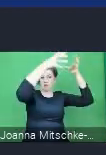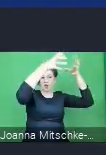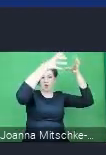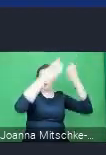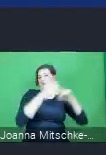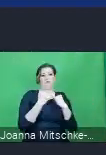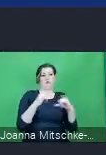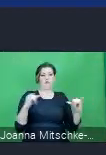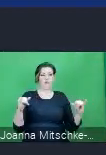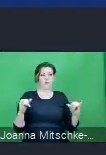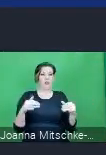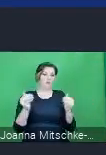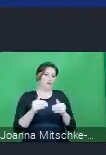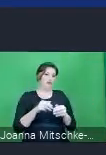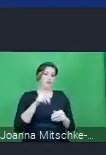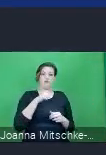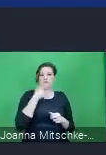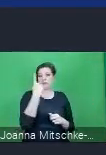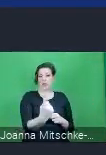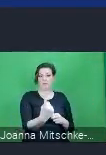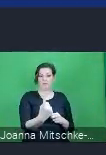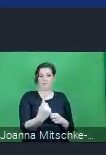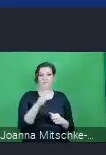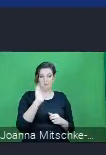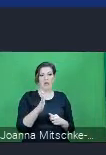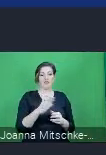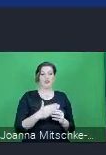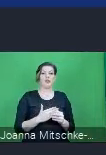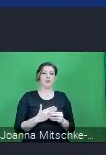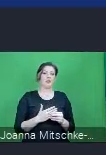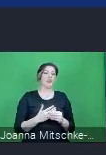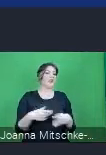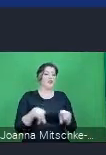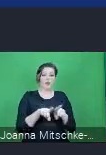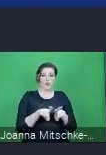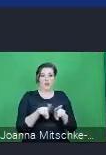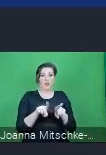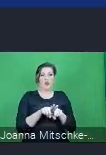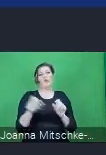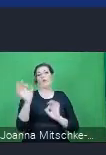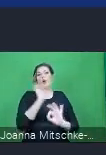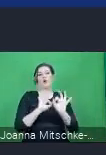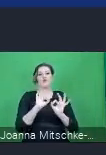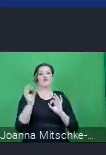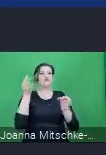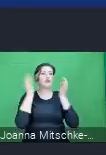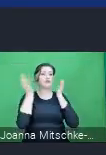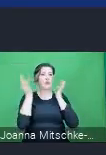poprzez udostępnianie danych właśnie, które będą zgromadzone w centralnej ewidencji w zakresie przedsięwzięć